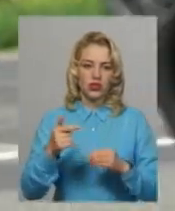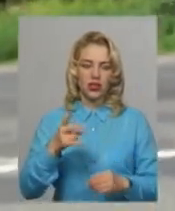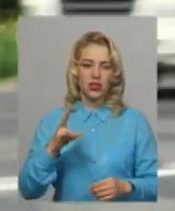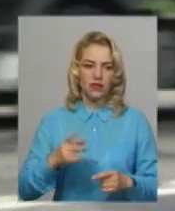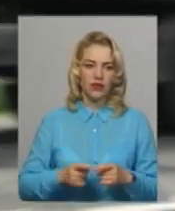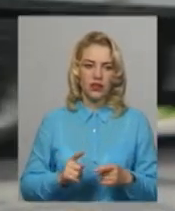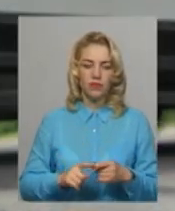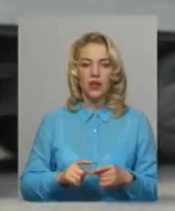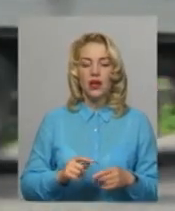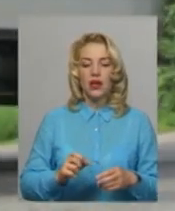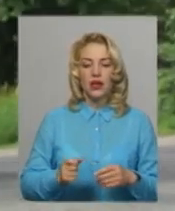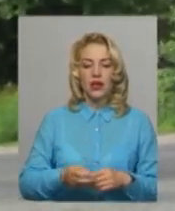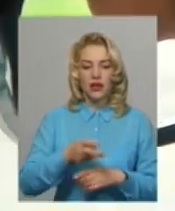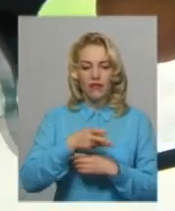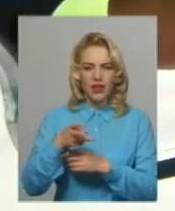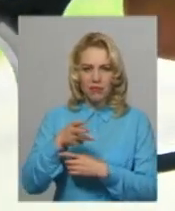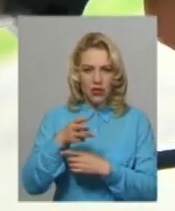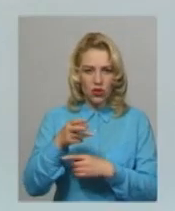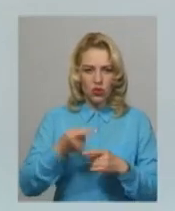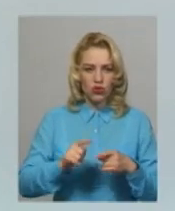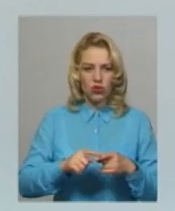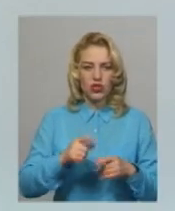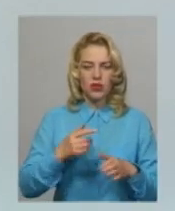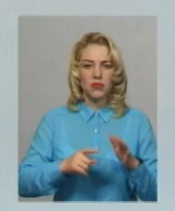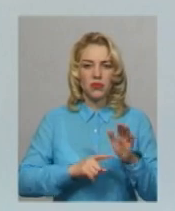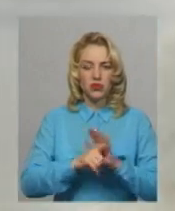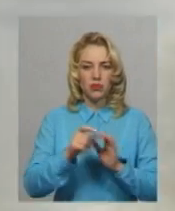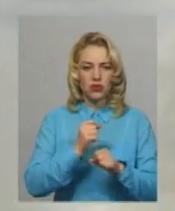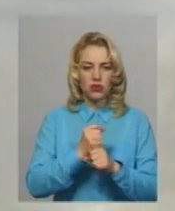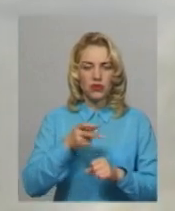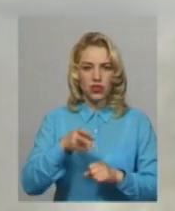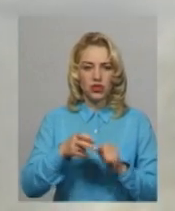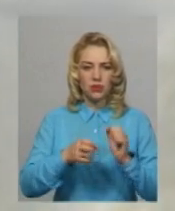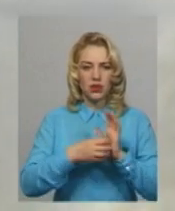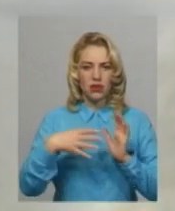Вимірювачі швидкості Трукам в області застосовують з 11 лютого 2019 року.